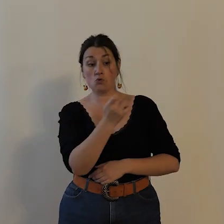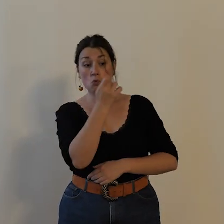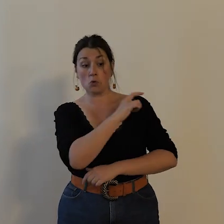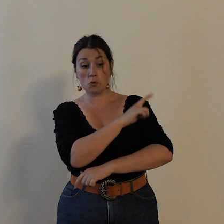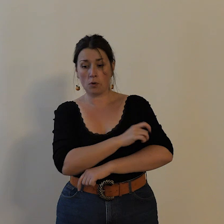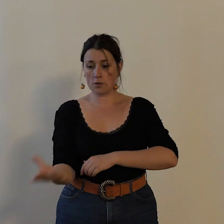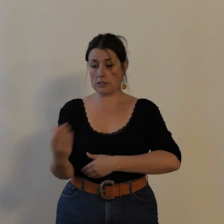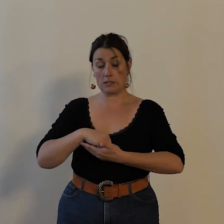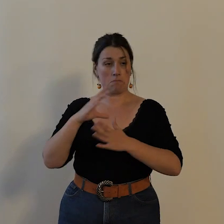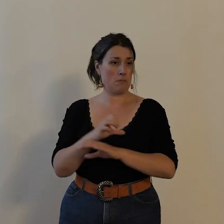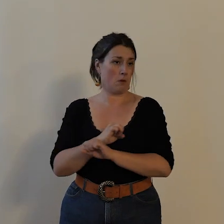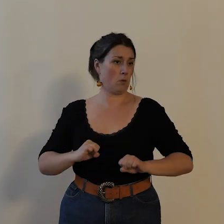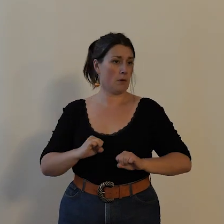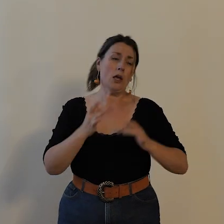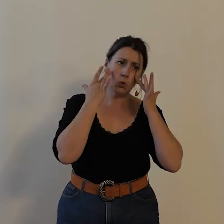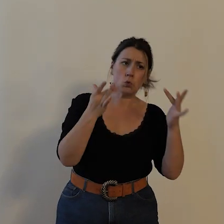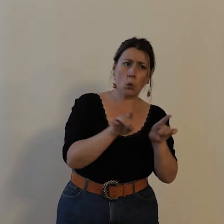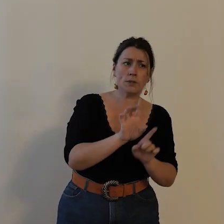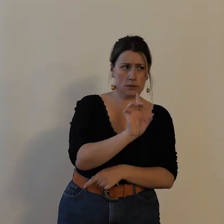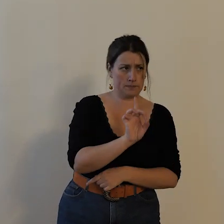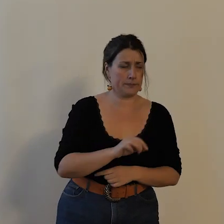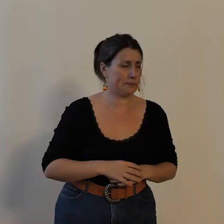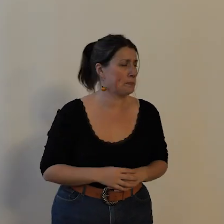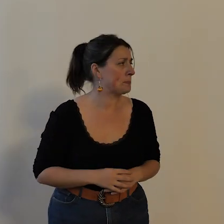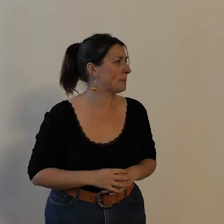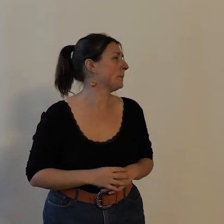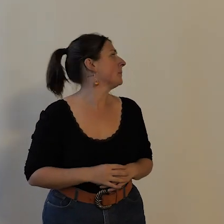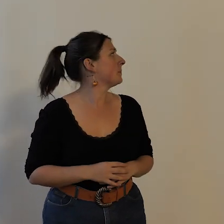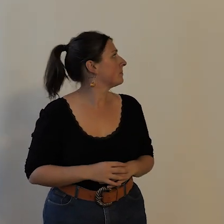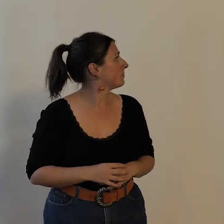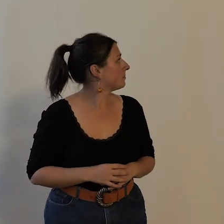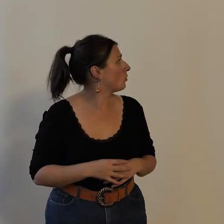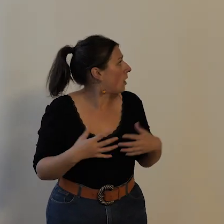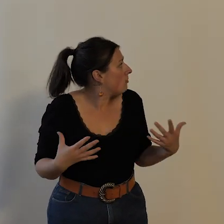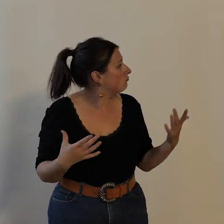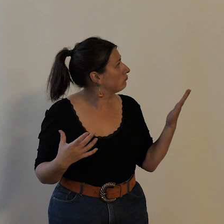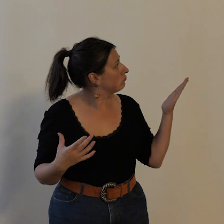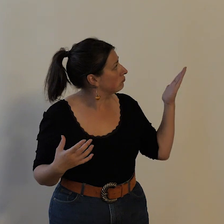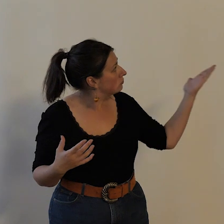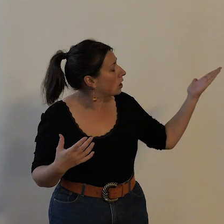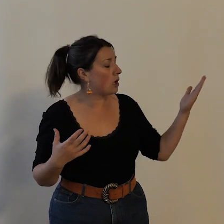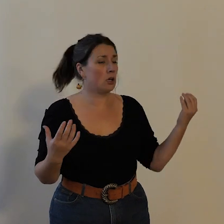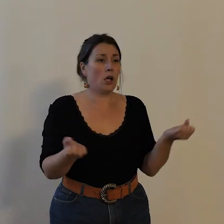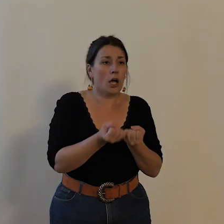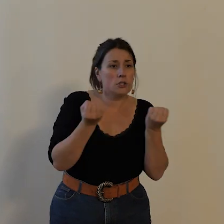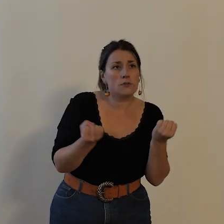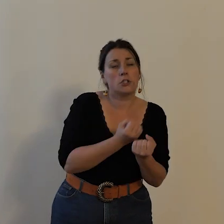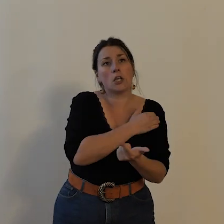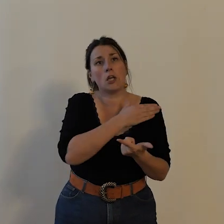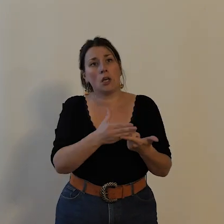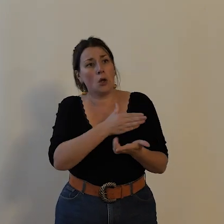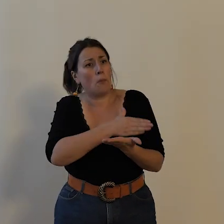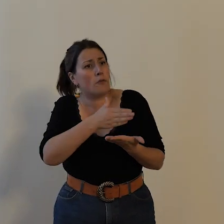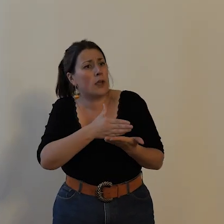pourrait rajouter paysage sportif et culturel de la ville de Tours alors pour aimer ces activités il l'organisation de brevets de longue